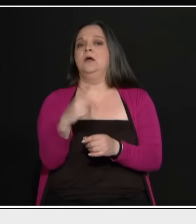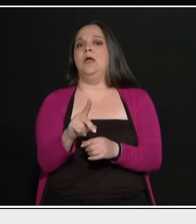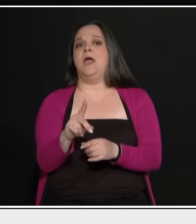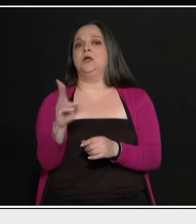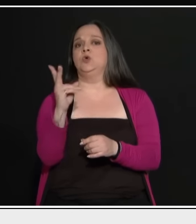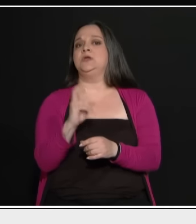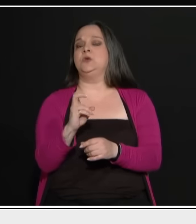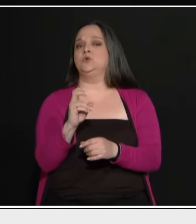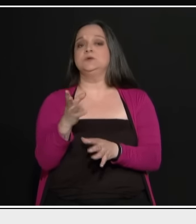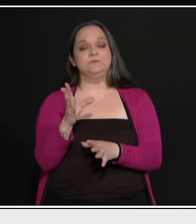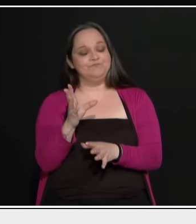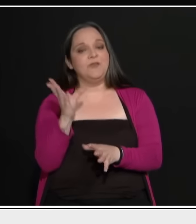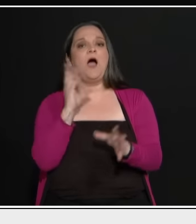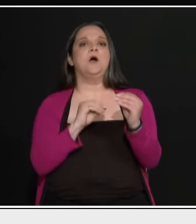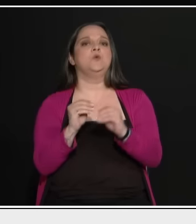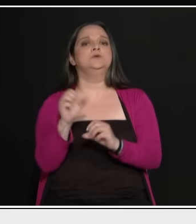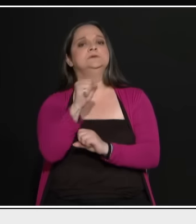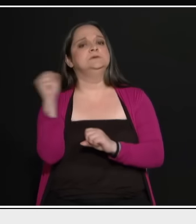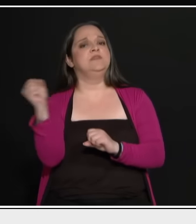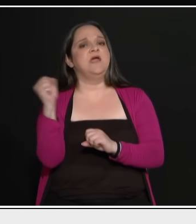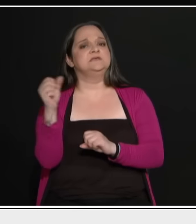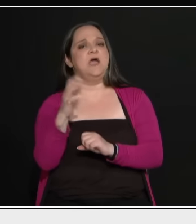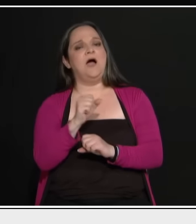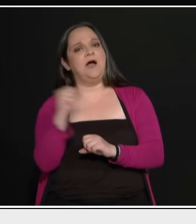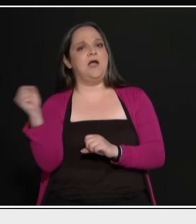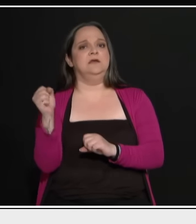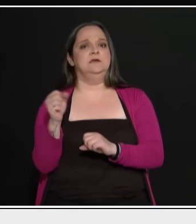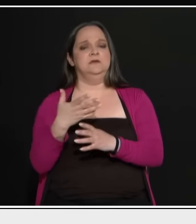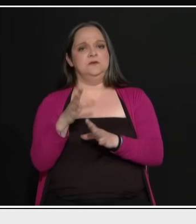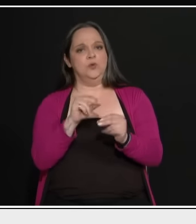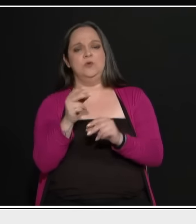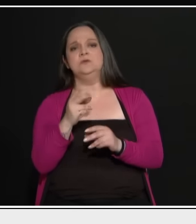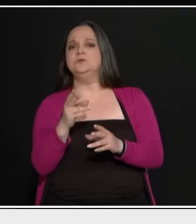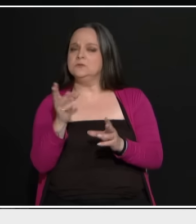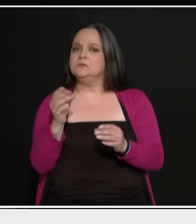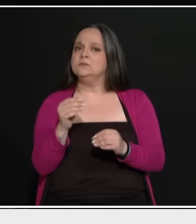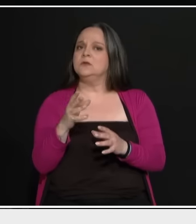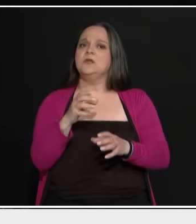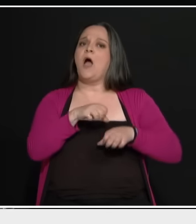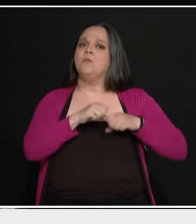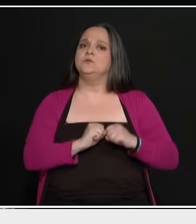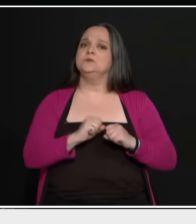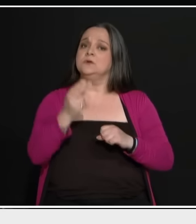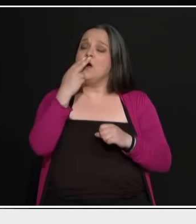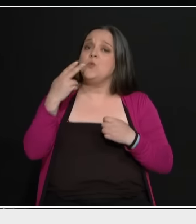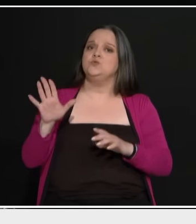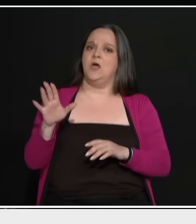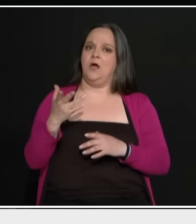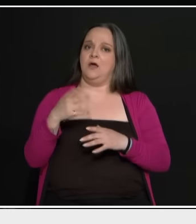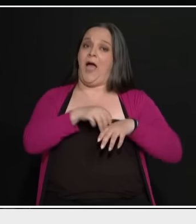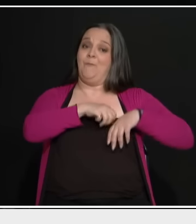ο κόσμος πηγαίνει στα άκρα γιατί υπάρχει φτώχεια, γιατί υπάρχει δυστυχία. Στιχούντα. Η απελπισία από την